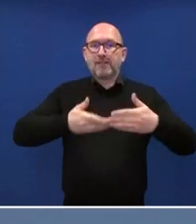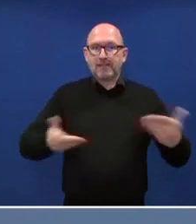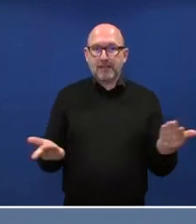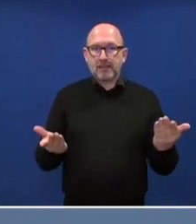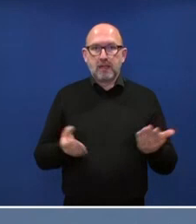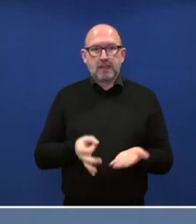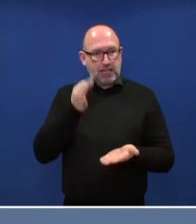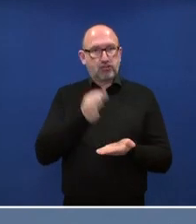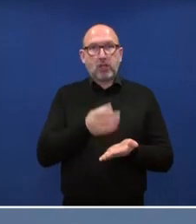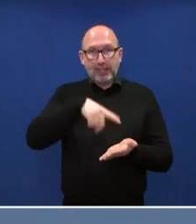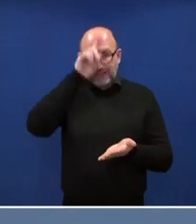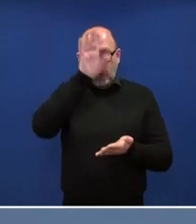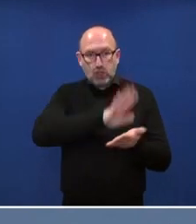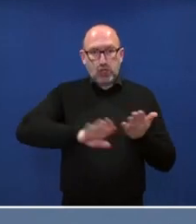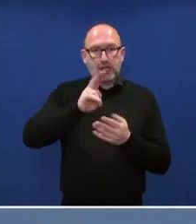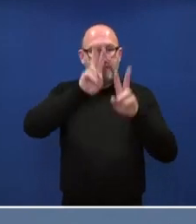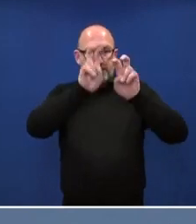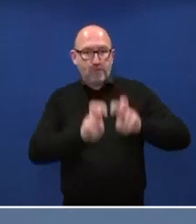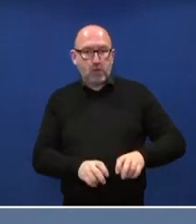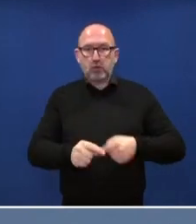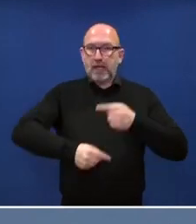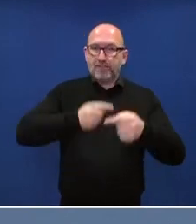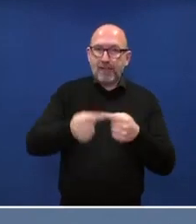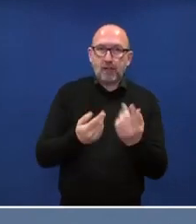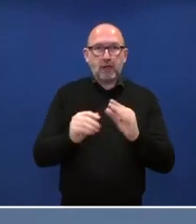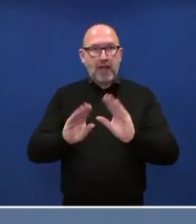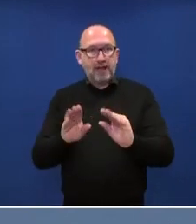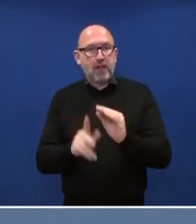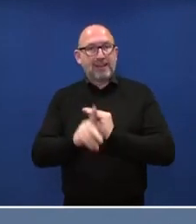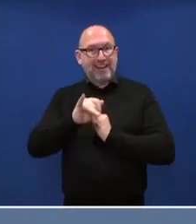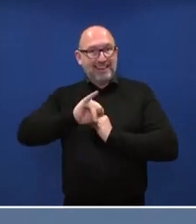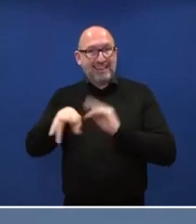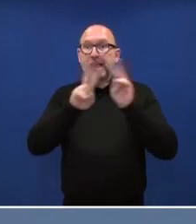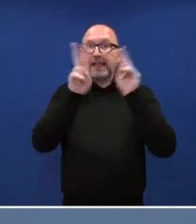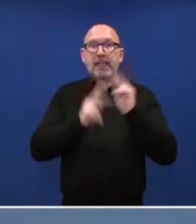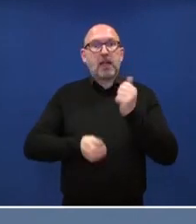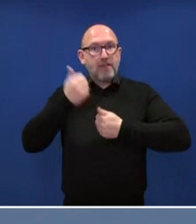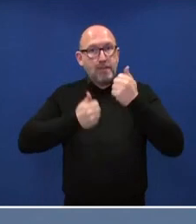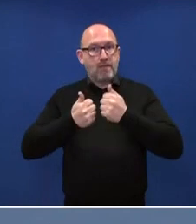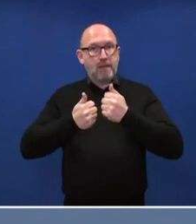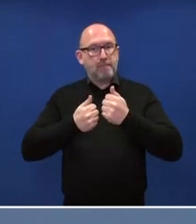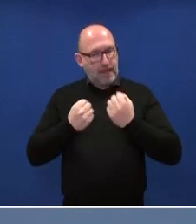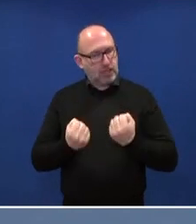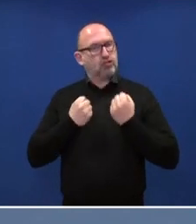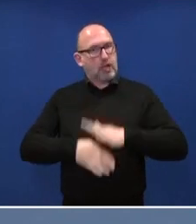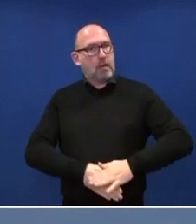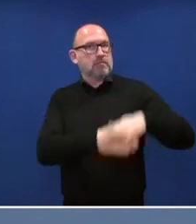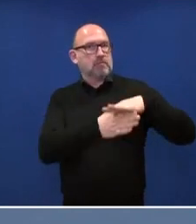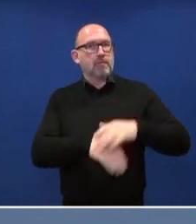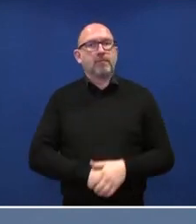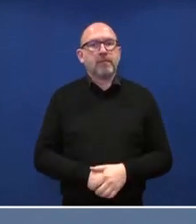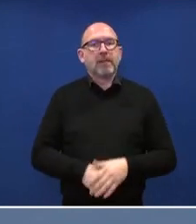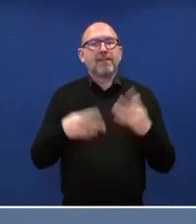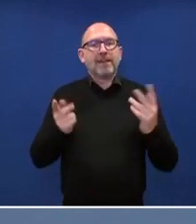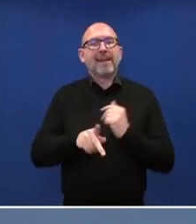Deutschland in Erforschung, Entwicklung und Anwendung von KI im internationalen Wettbewerb zu stärken. Dazu gilt es, KI